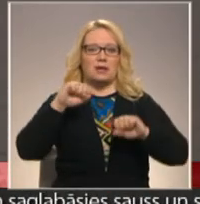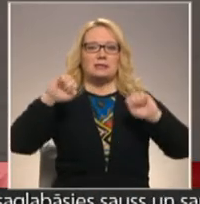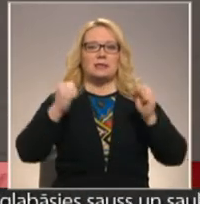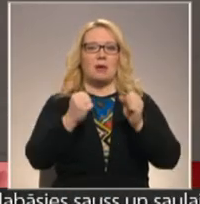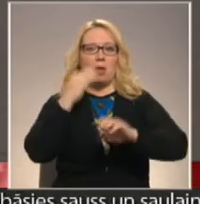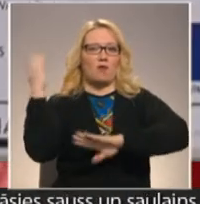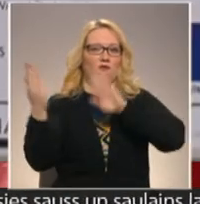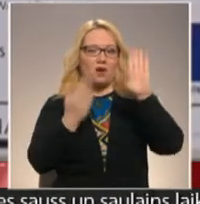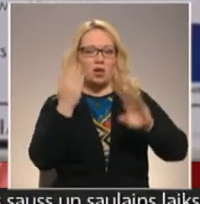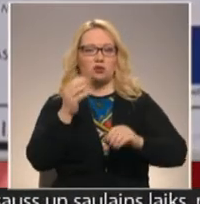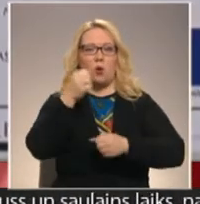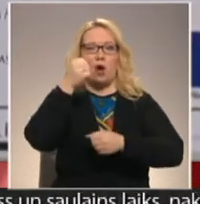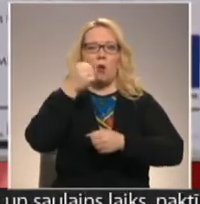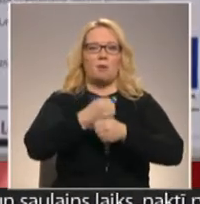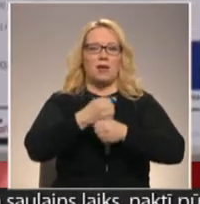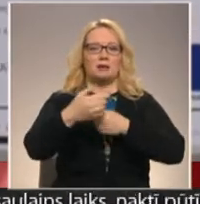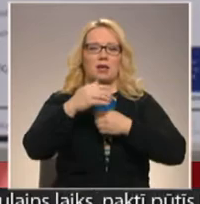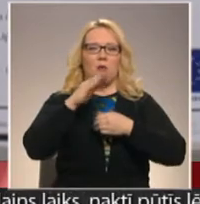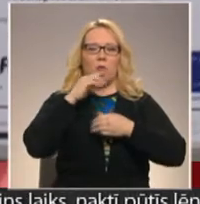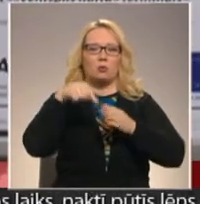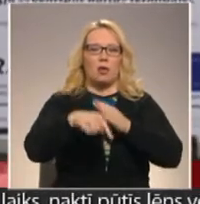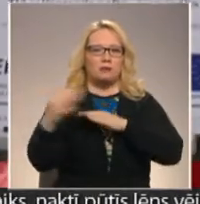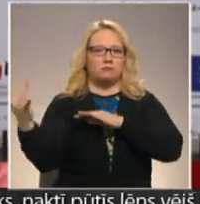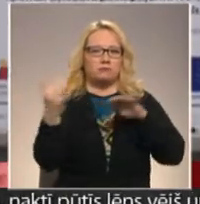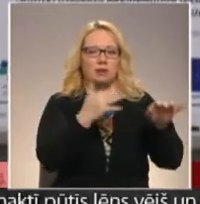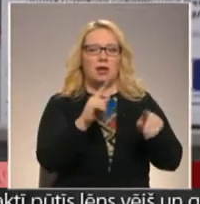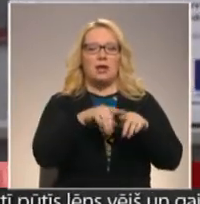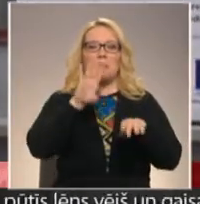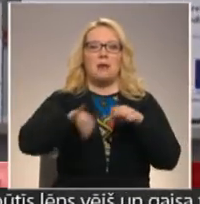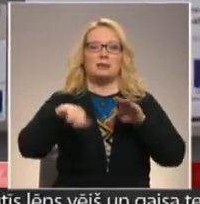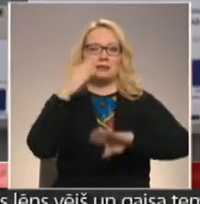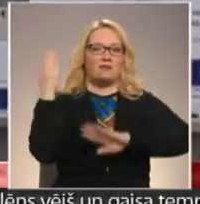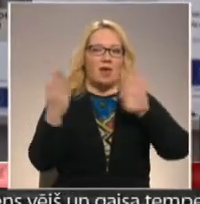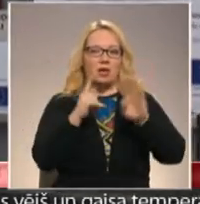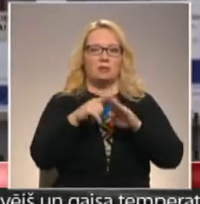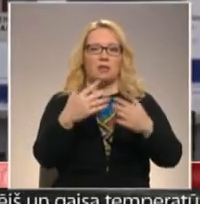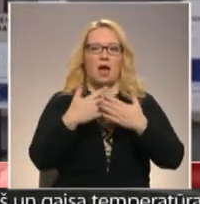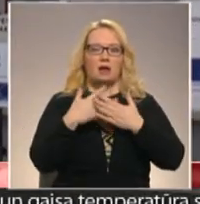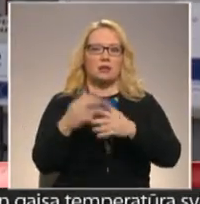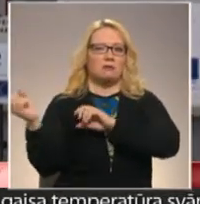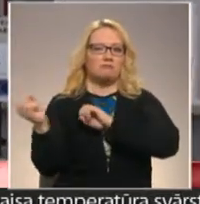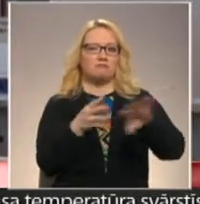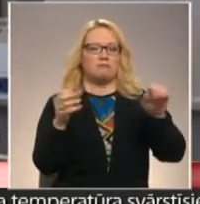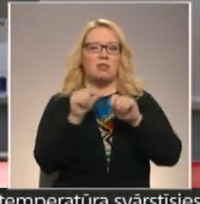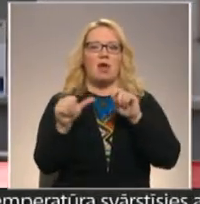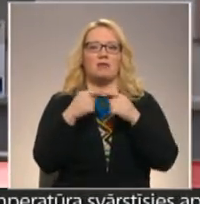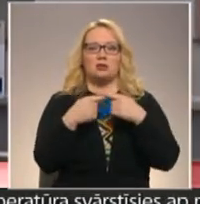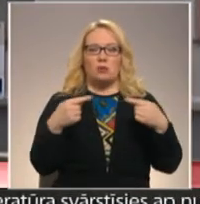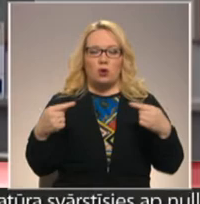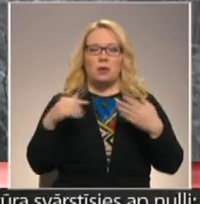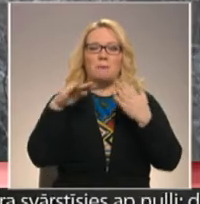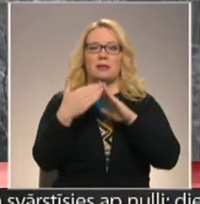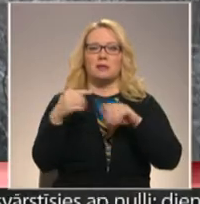vērš no dziļūdenes piestātņu puses vai tieši otrādi ir pilnīgs bezvērš, bet intensīvu tiek krauti naftas produkti, tad